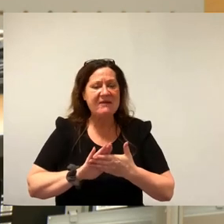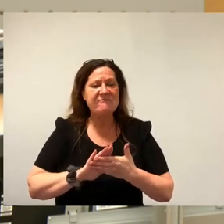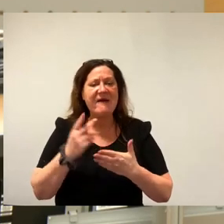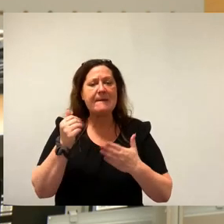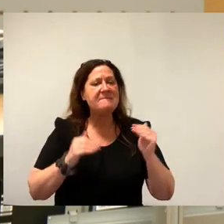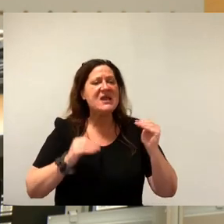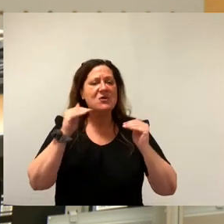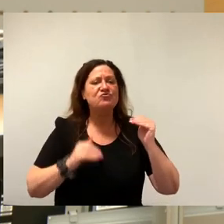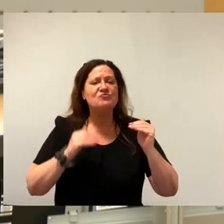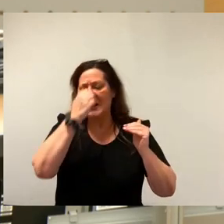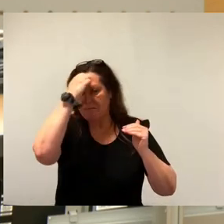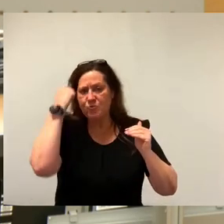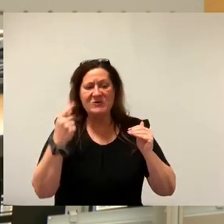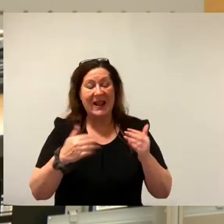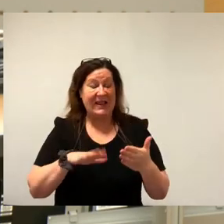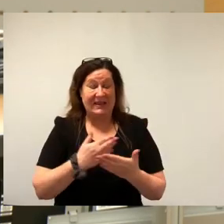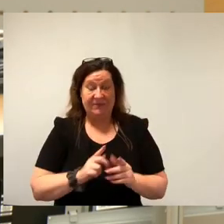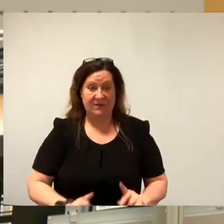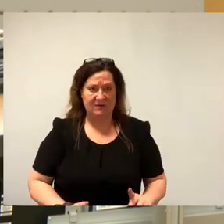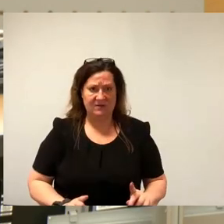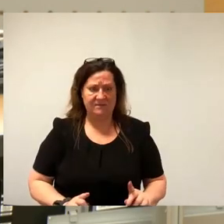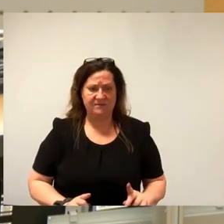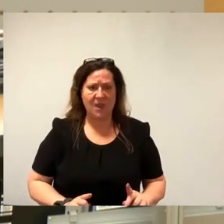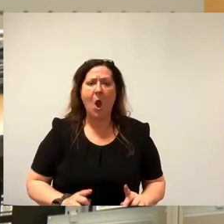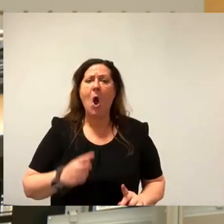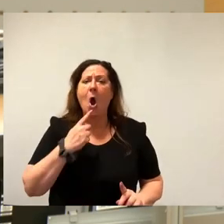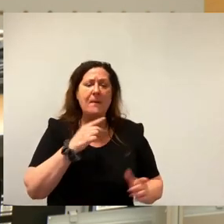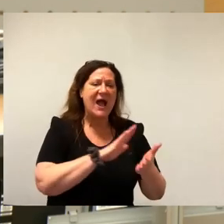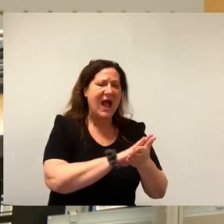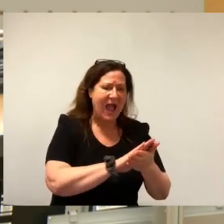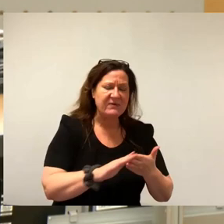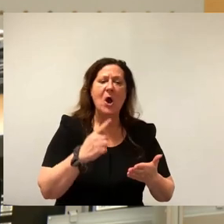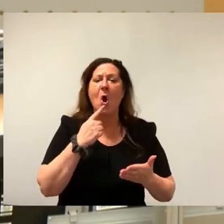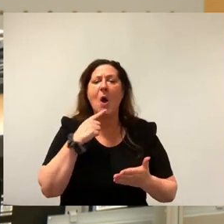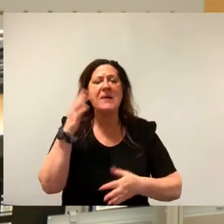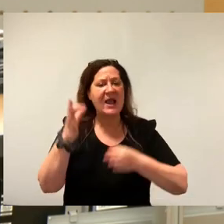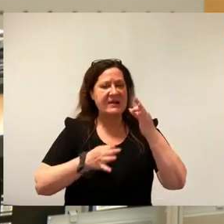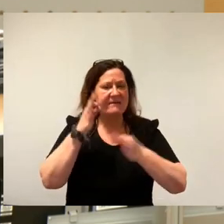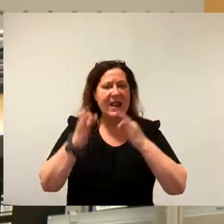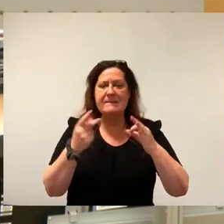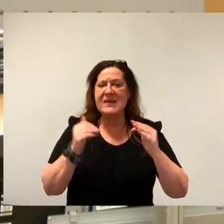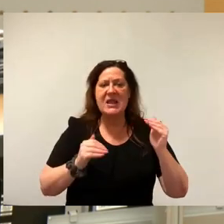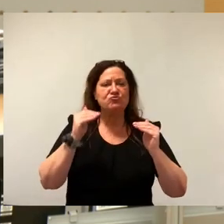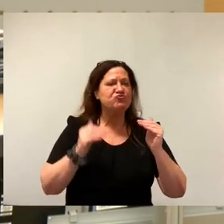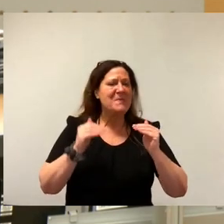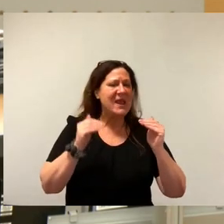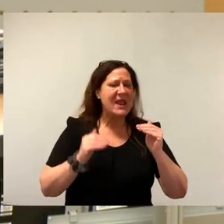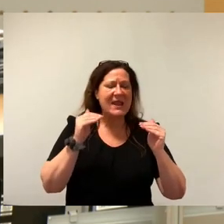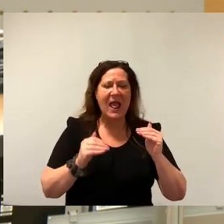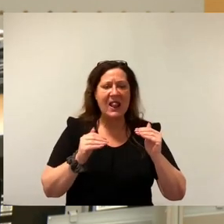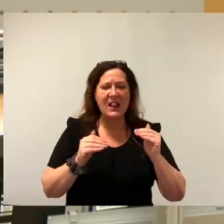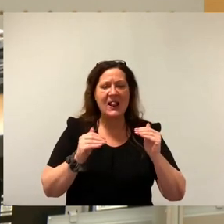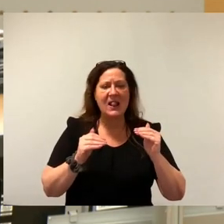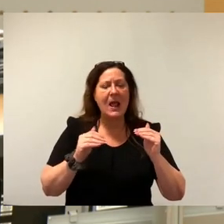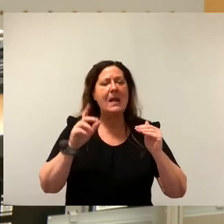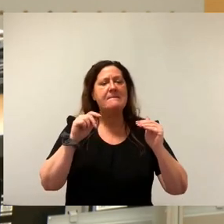Ob ein Mietspiegel aber am Ende ein einfacher oder ein qualifizierter Mietspiegel ist, ist einzig und allein von der Anzahl der Antworten